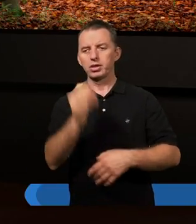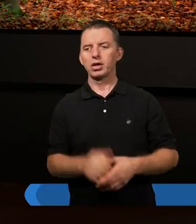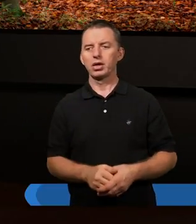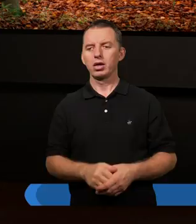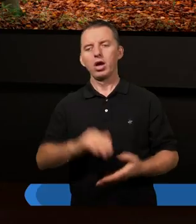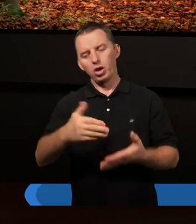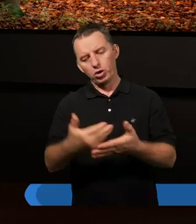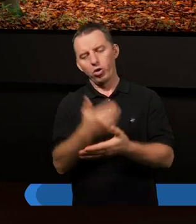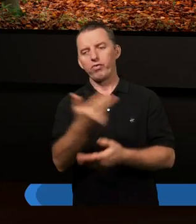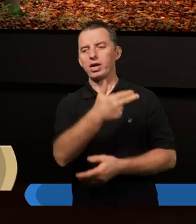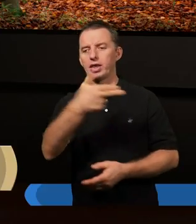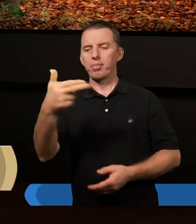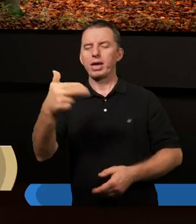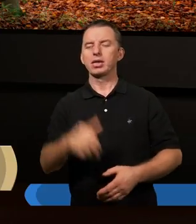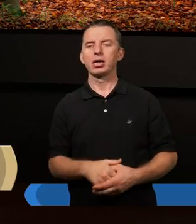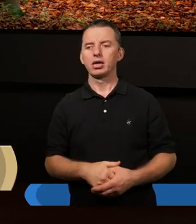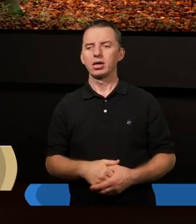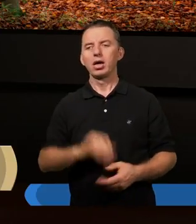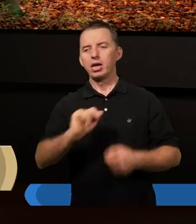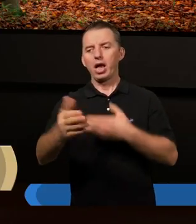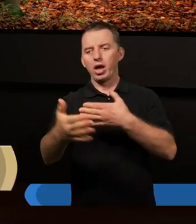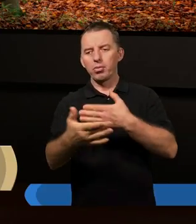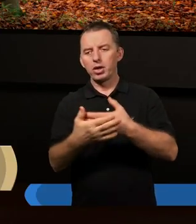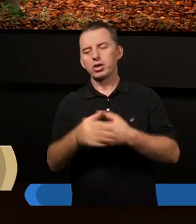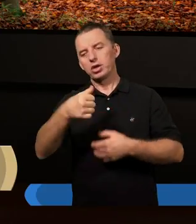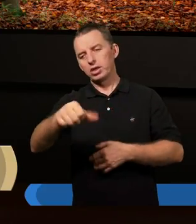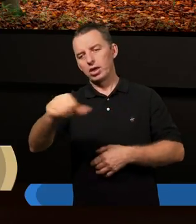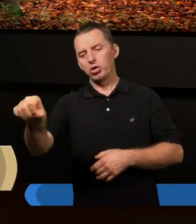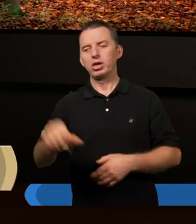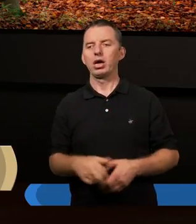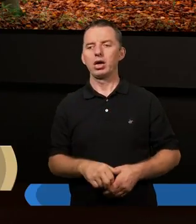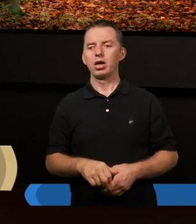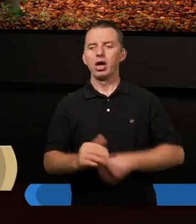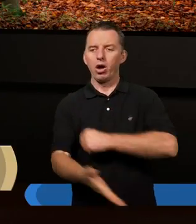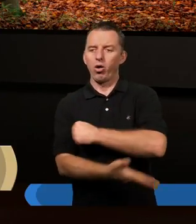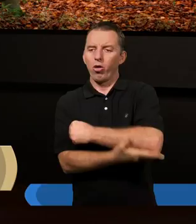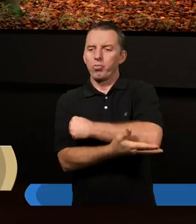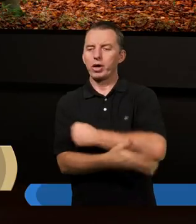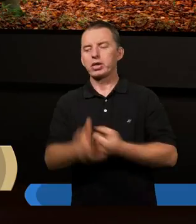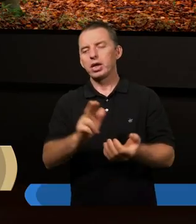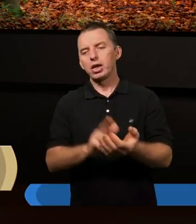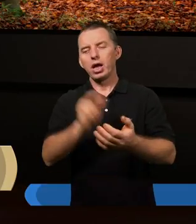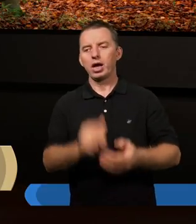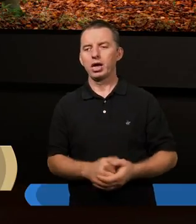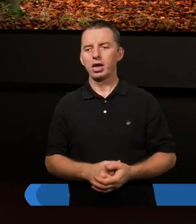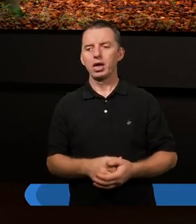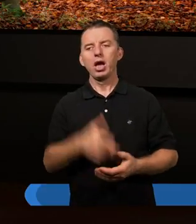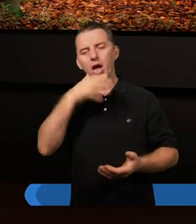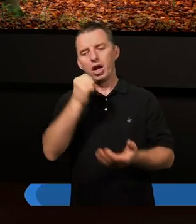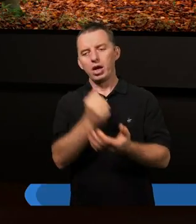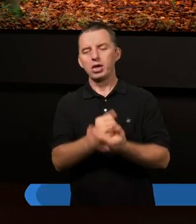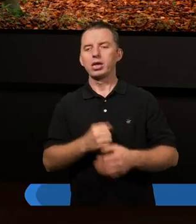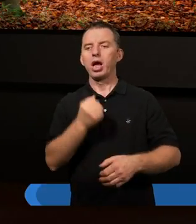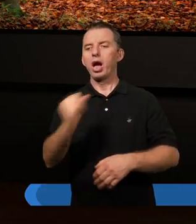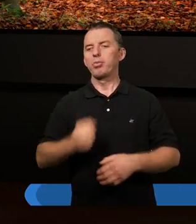nowy temat w najbliższych tygodniach oparty na liście